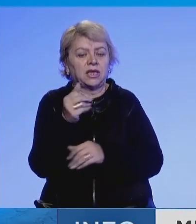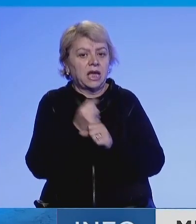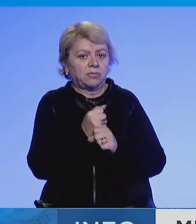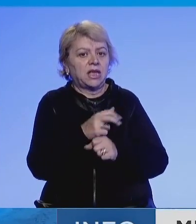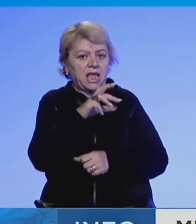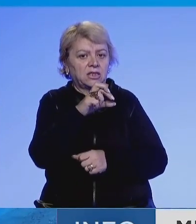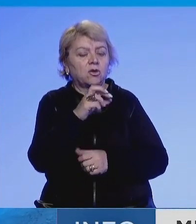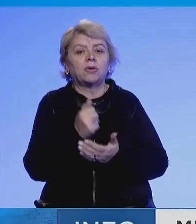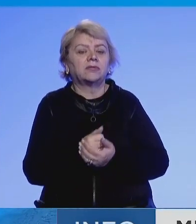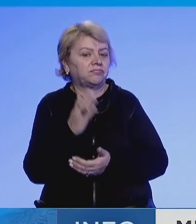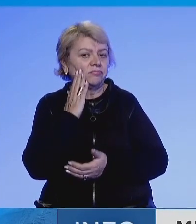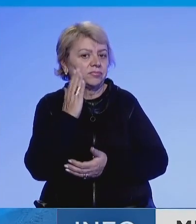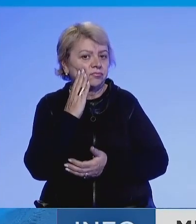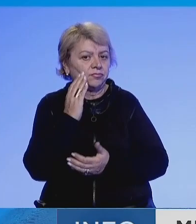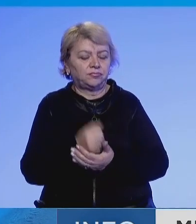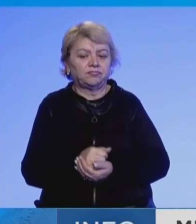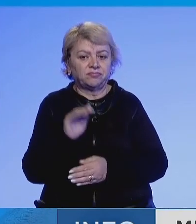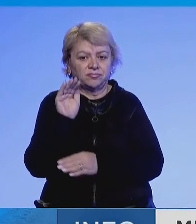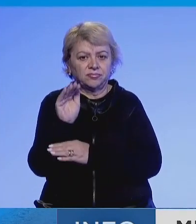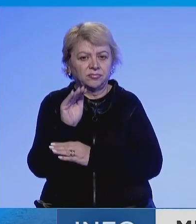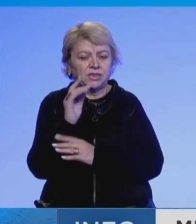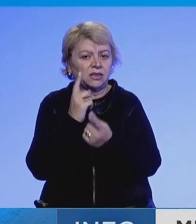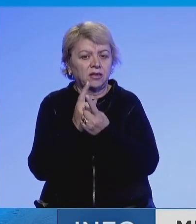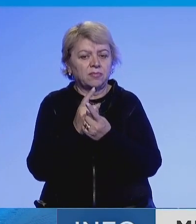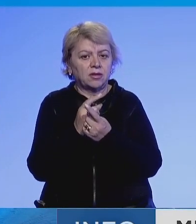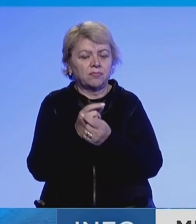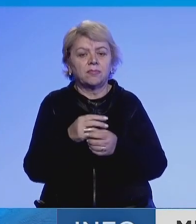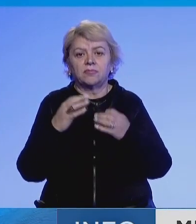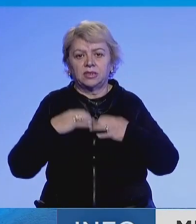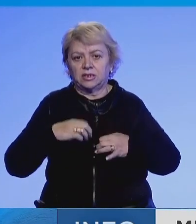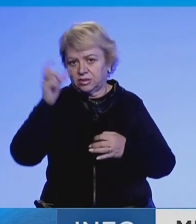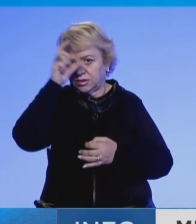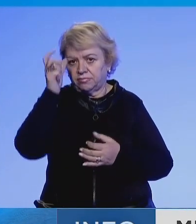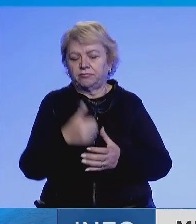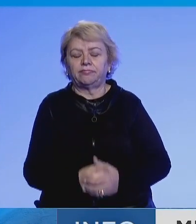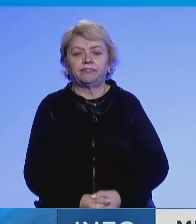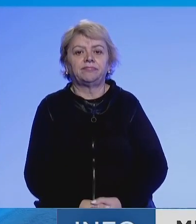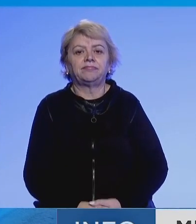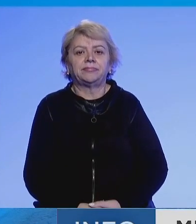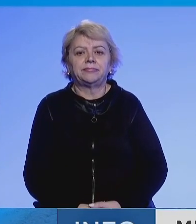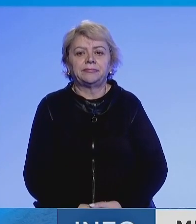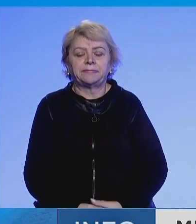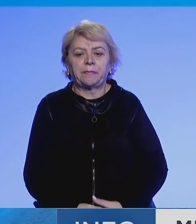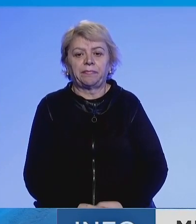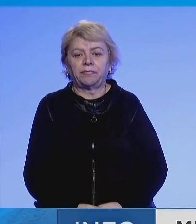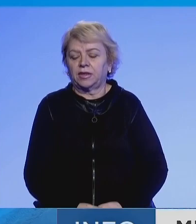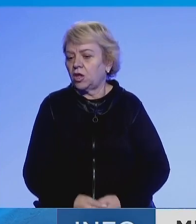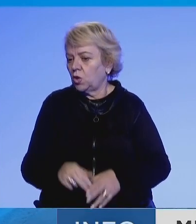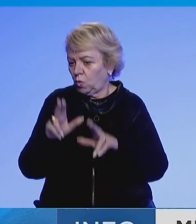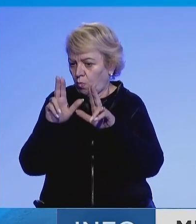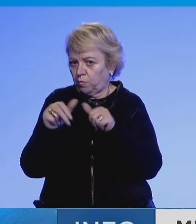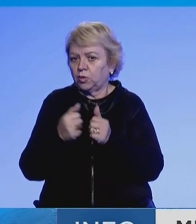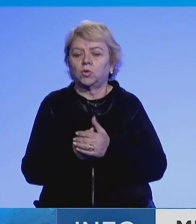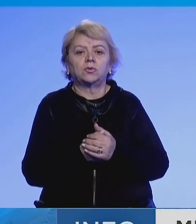Eskobar, presidentit serb Aleksandr Vucec dhe liderve tjirë serb në Beograd? Po, porosit